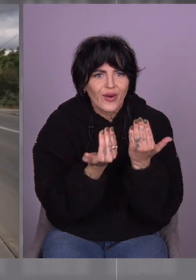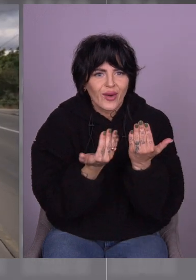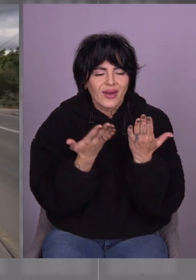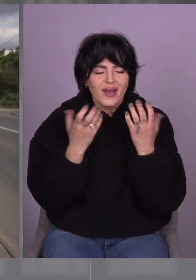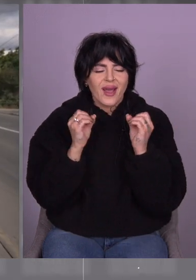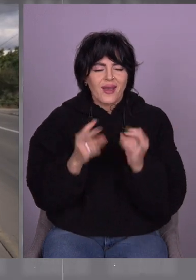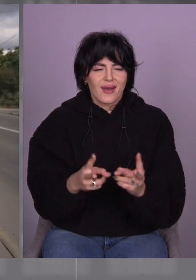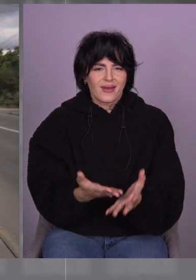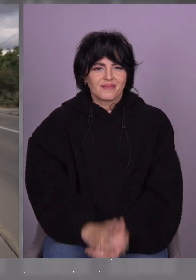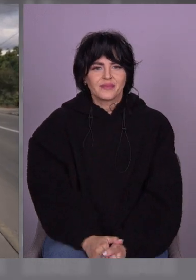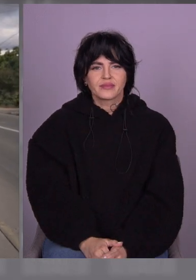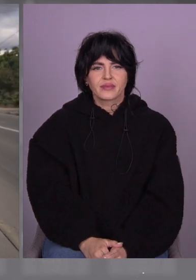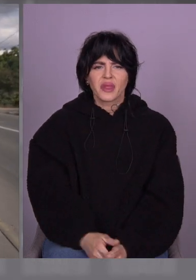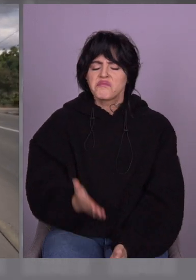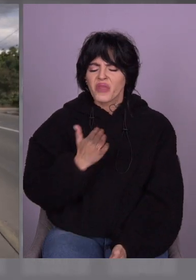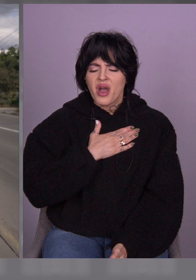Гостріші такі у вас, так?